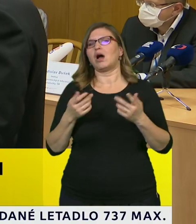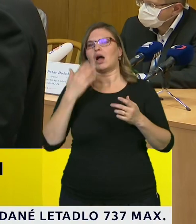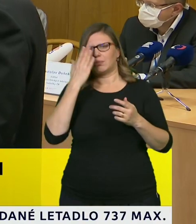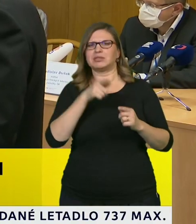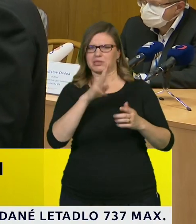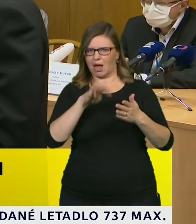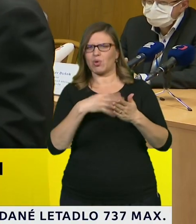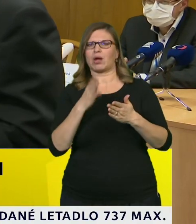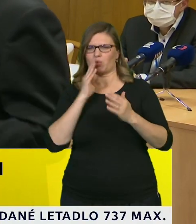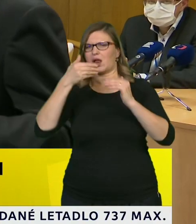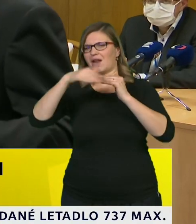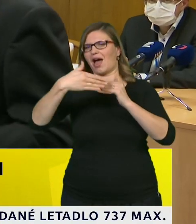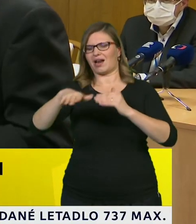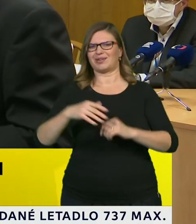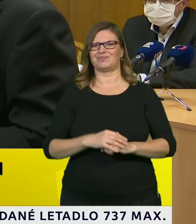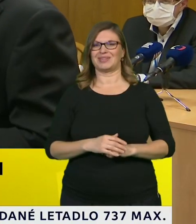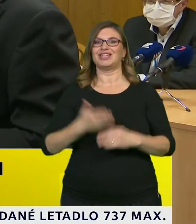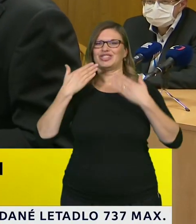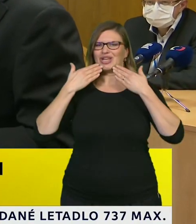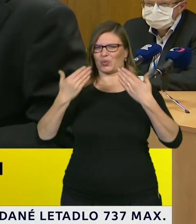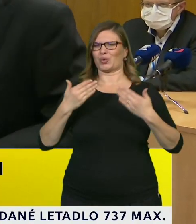Děkuji vám za pozornost a budeme se těšit na otázky.